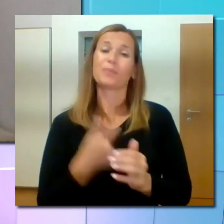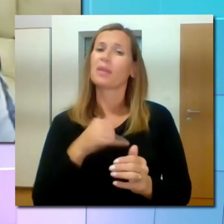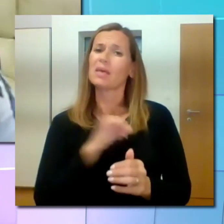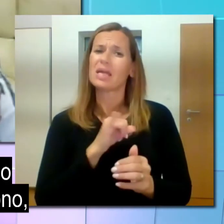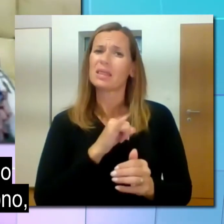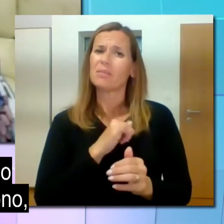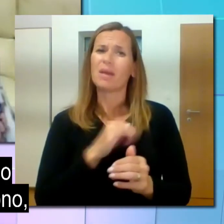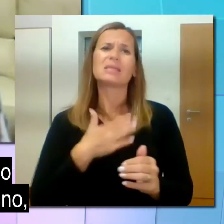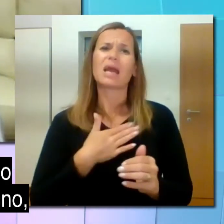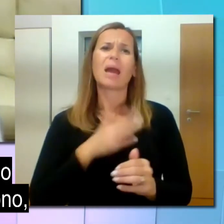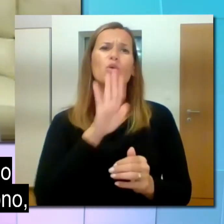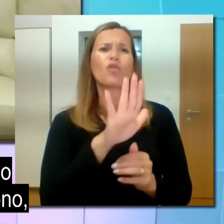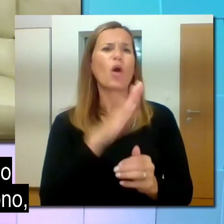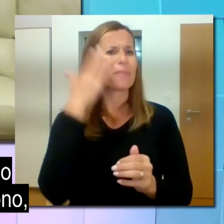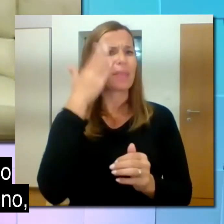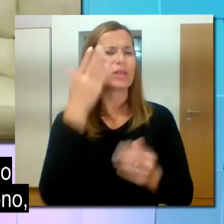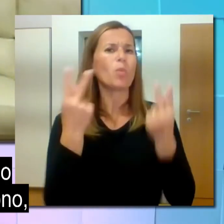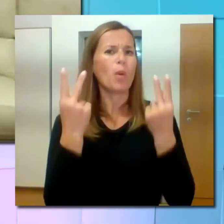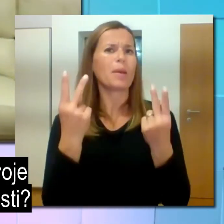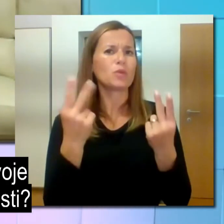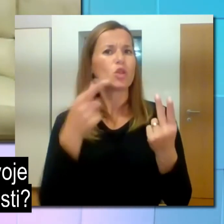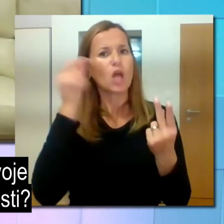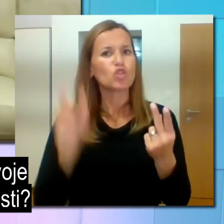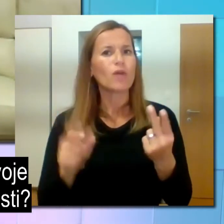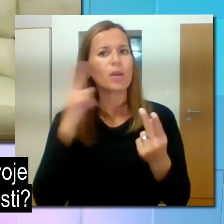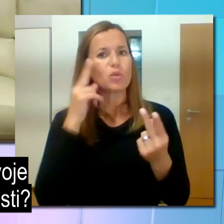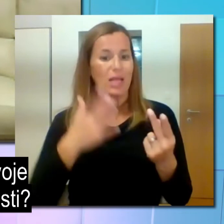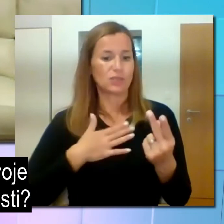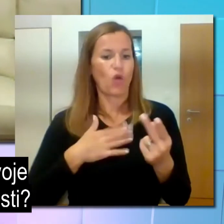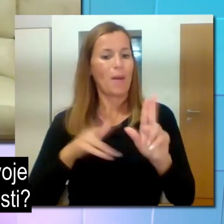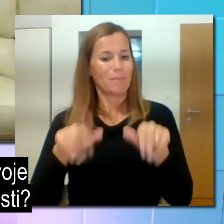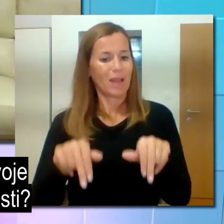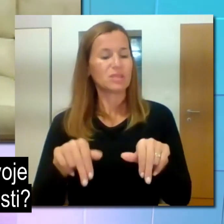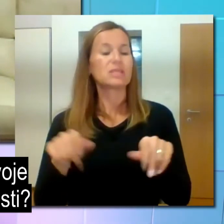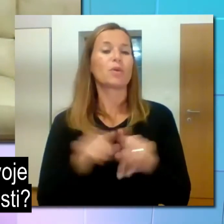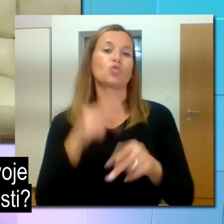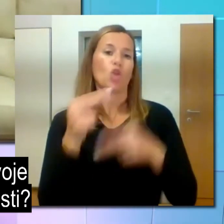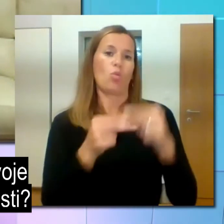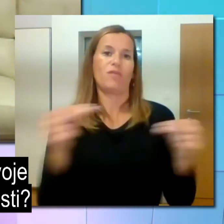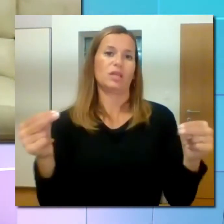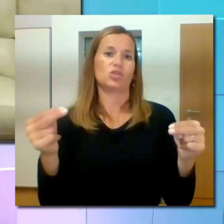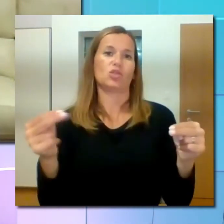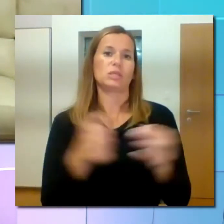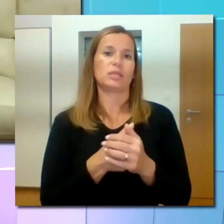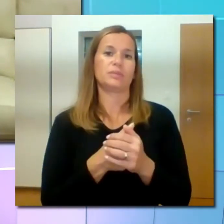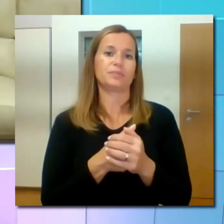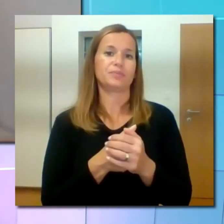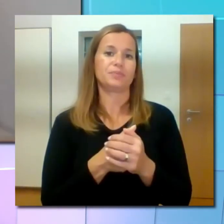Pa me zanima, Darja, zakaj je po tvojem mnenju pomembno, da človek pozna tako svoje pravice kot tudi obveznosti?